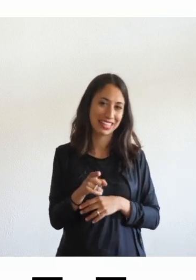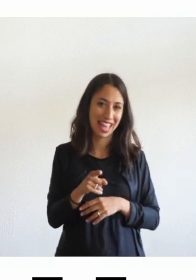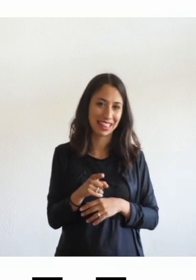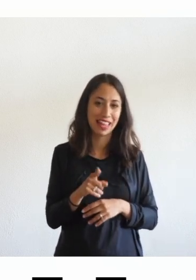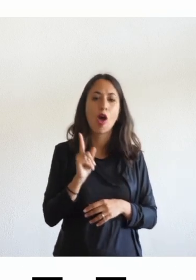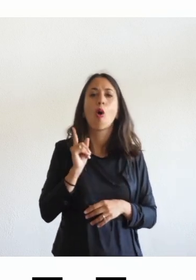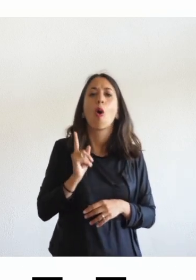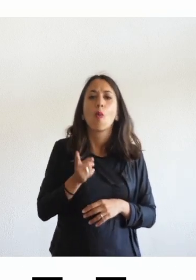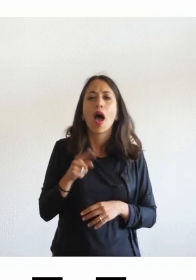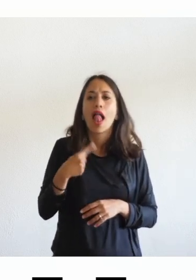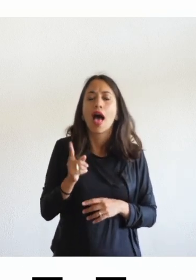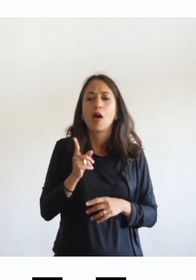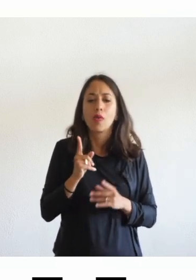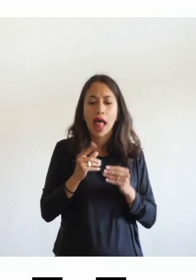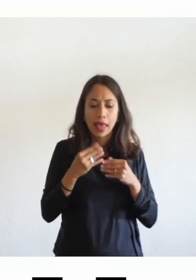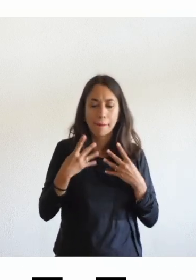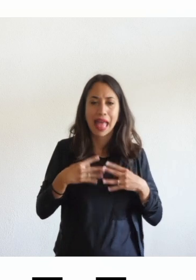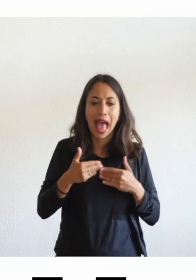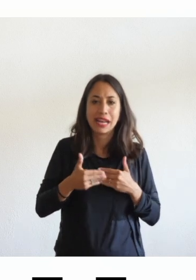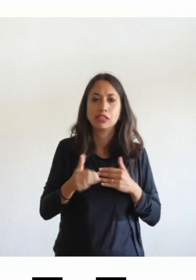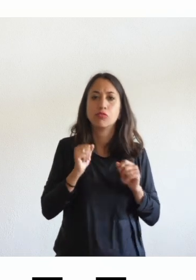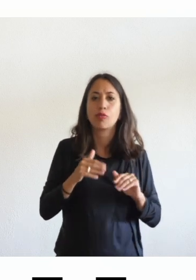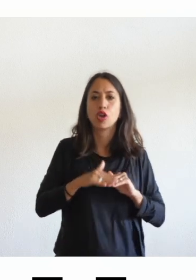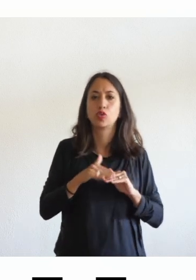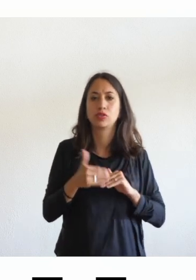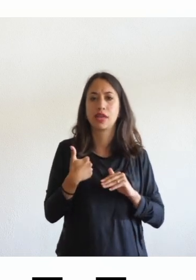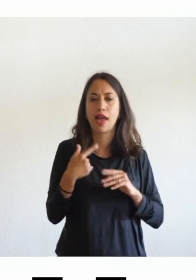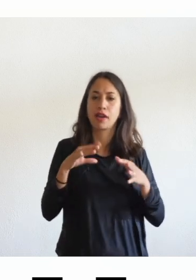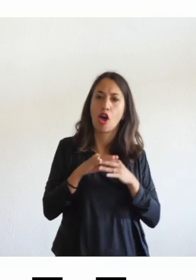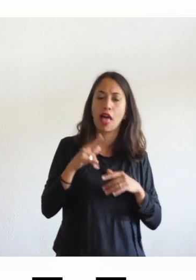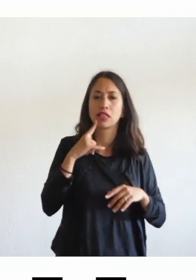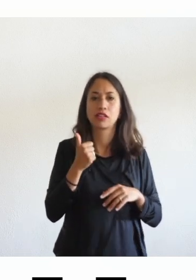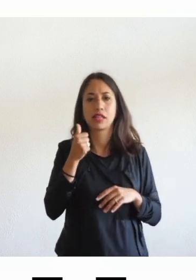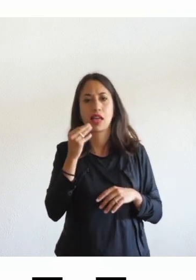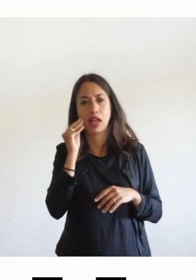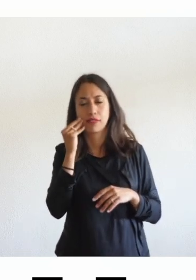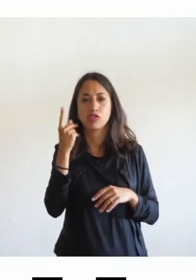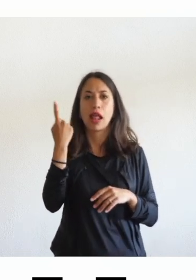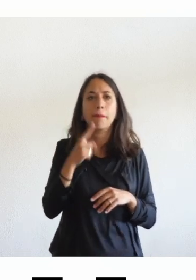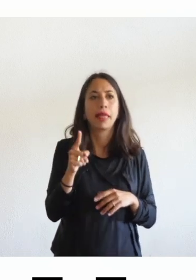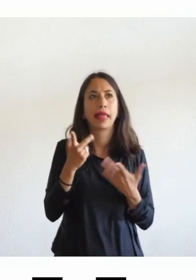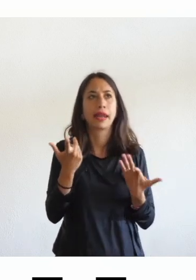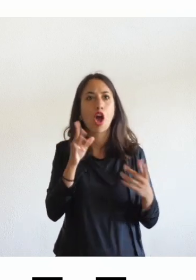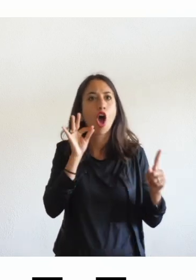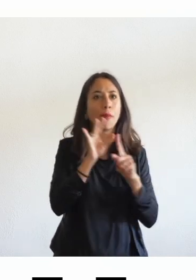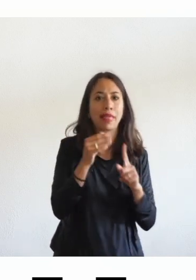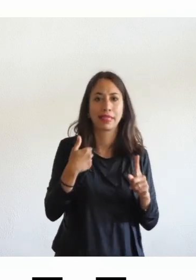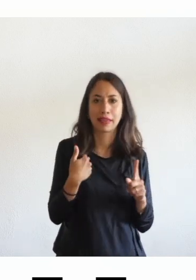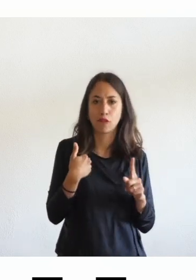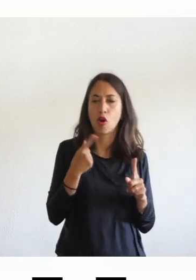meccanismi che posso utilizzare dell'intelligenza artificiale per arrivare agli scopi che mi sono prefissato